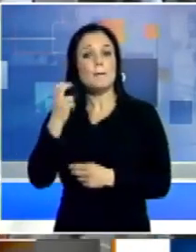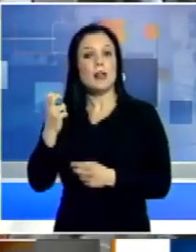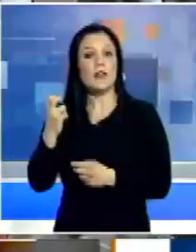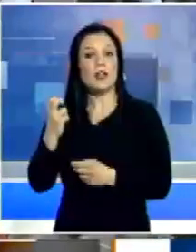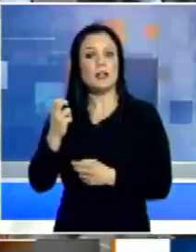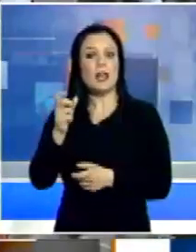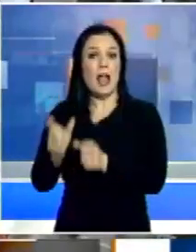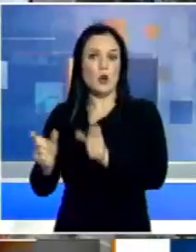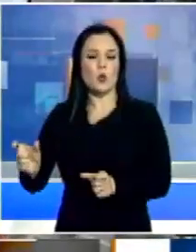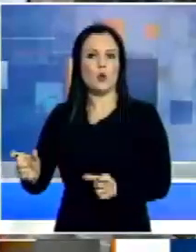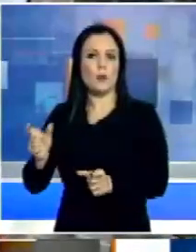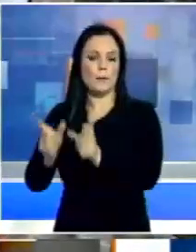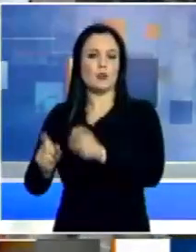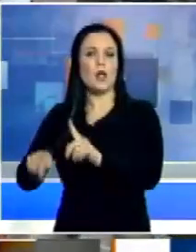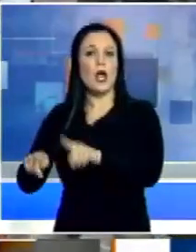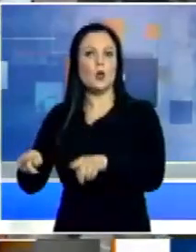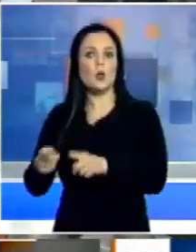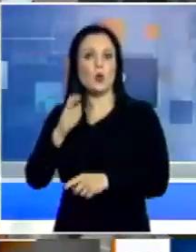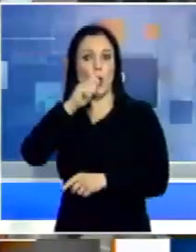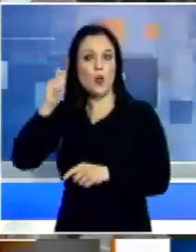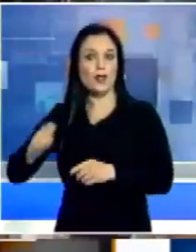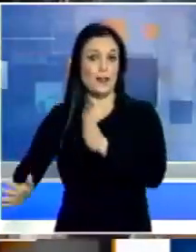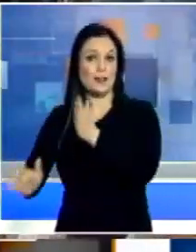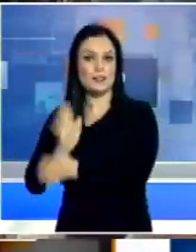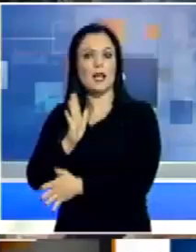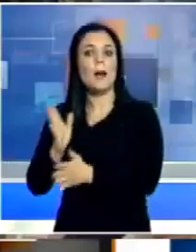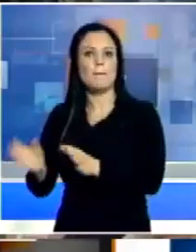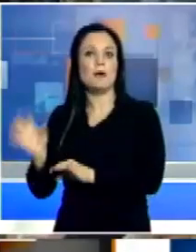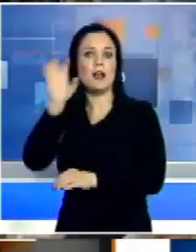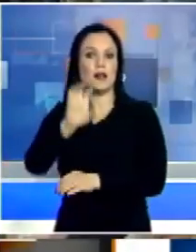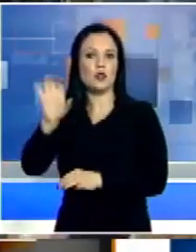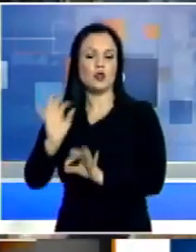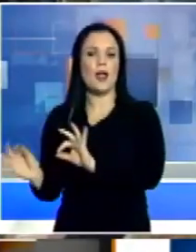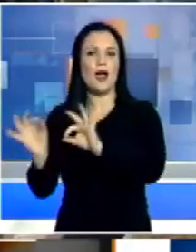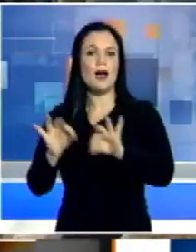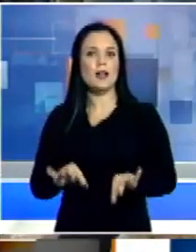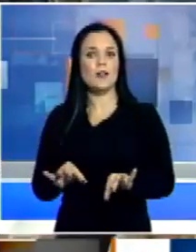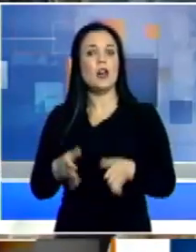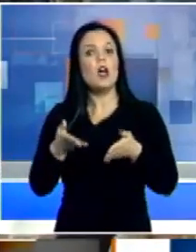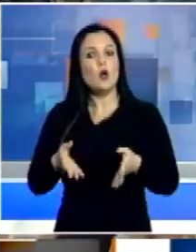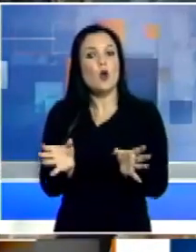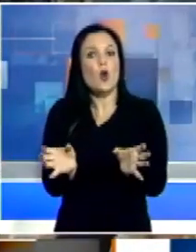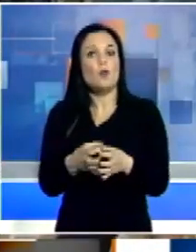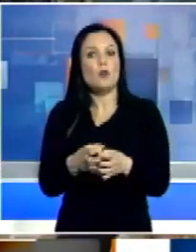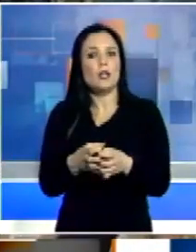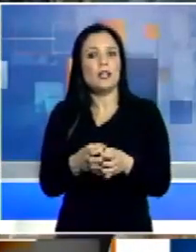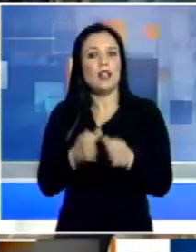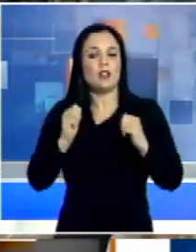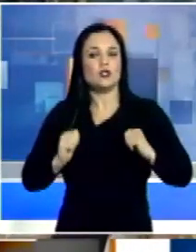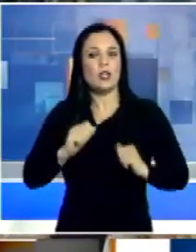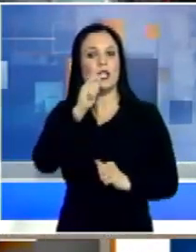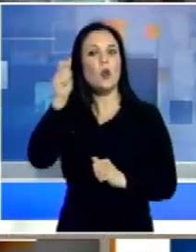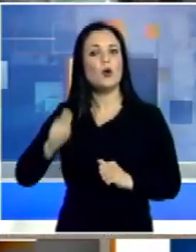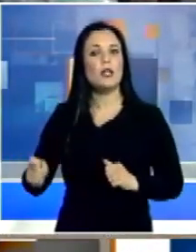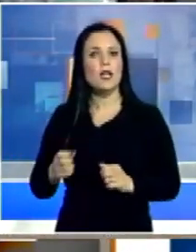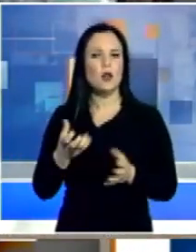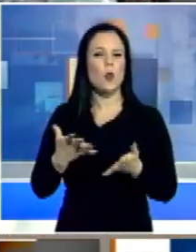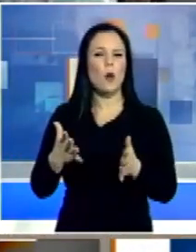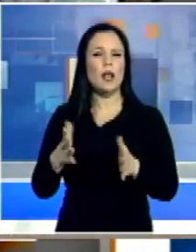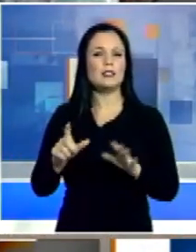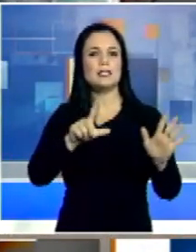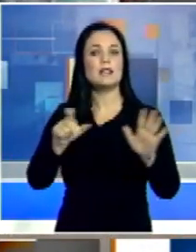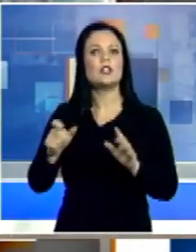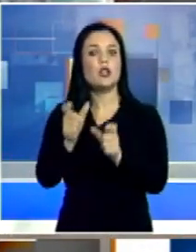parte delle persone in fuga dall'Ucraina arriverà anche in regione. Qui infatti la comunità di cittadini ucraini conta quasi 700